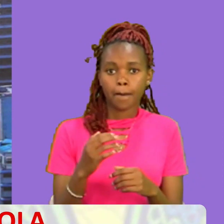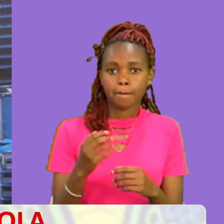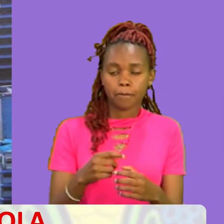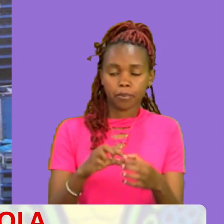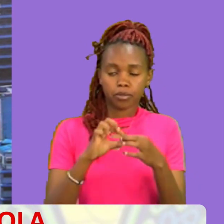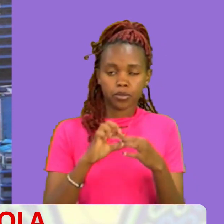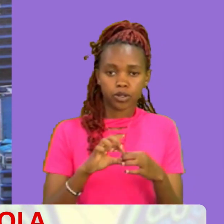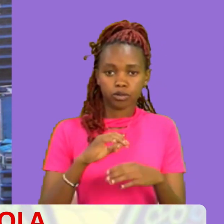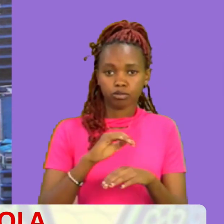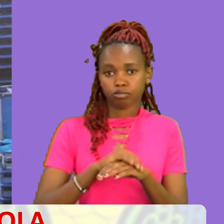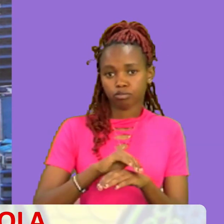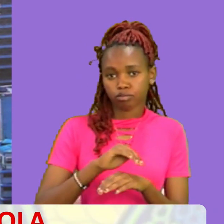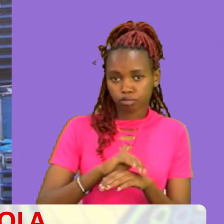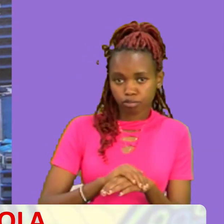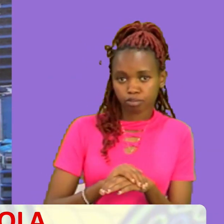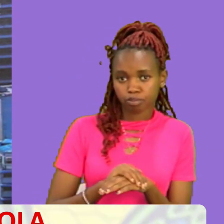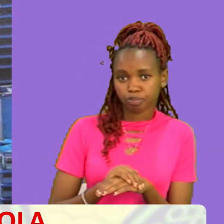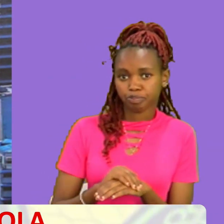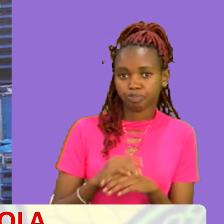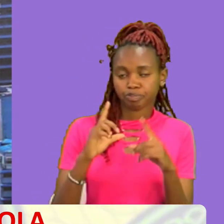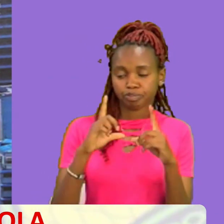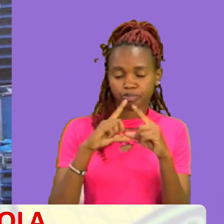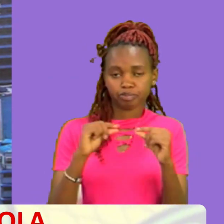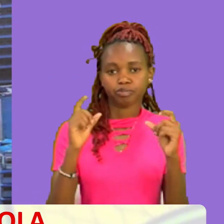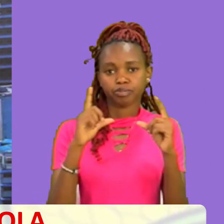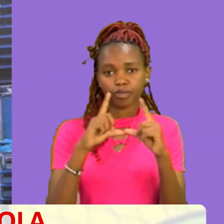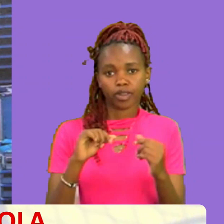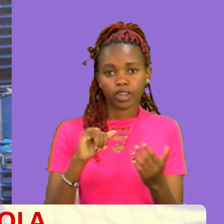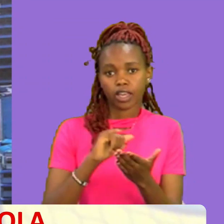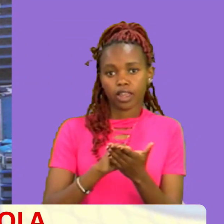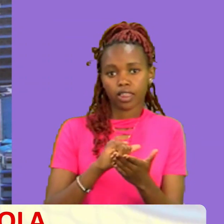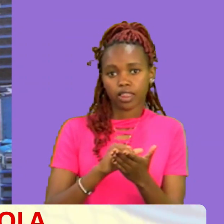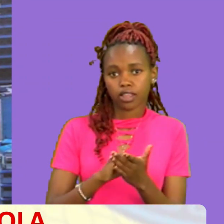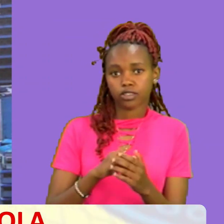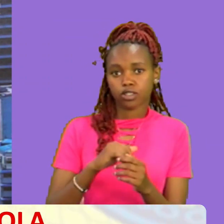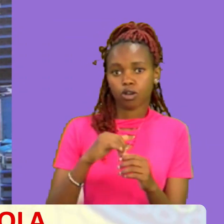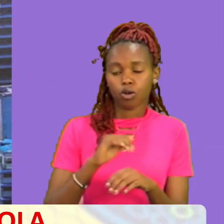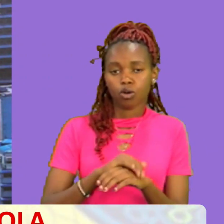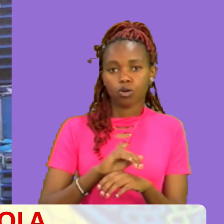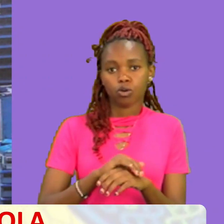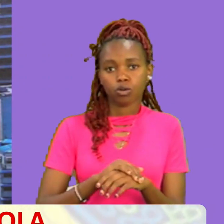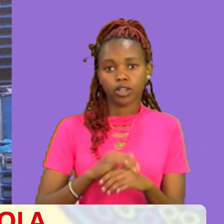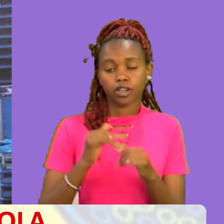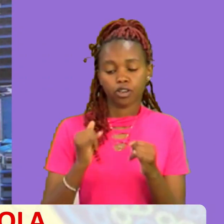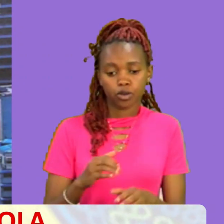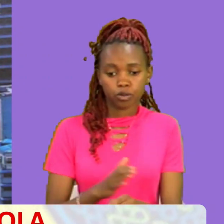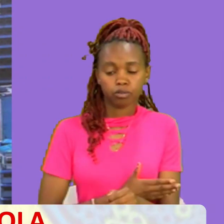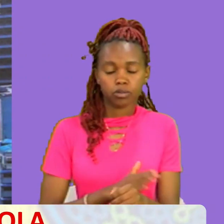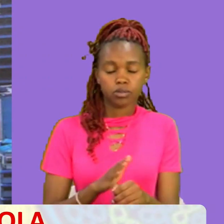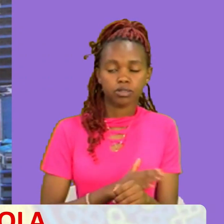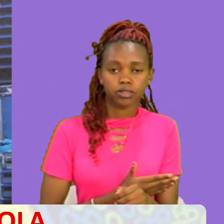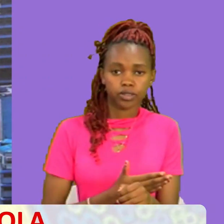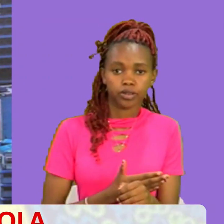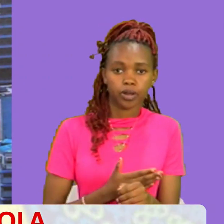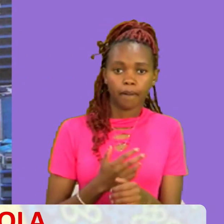na inazaa matunda mazuri Na inamini ya kwa mba wimbo wawo umpia, uu ni wimbo wawo umpia Na miya mbao nakufikia vizuri maliopote ulipo,